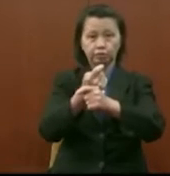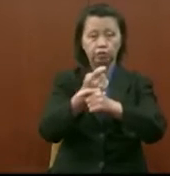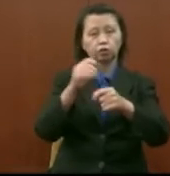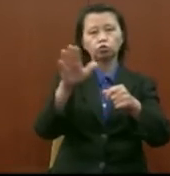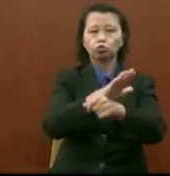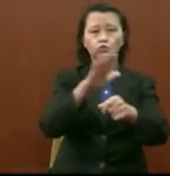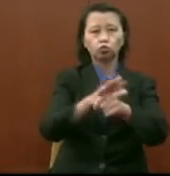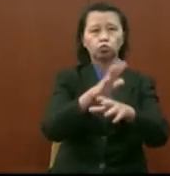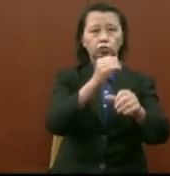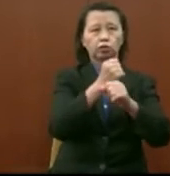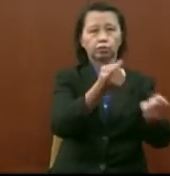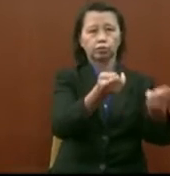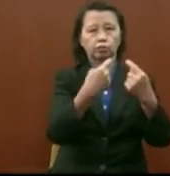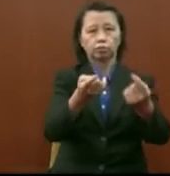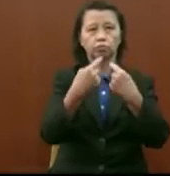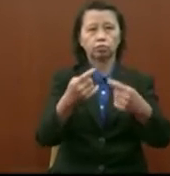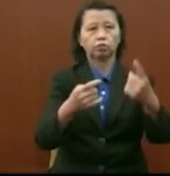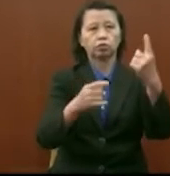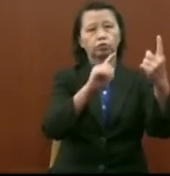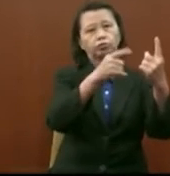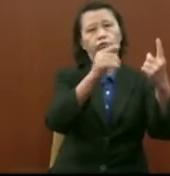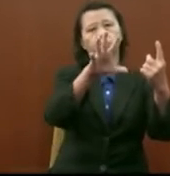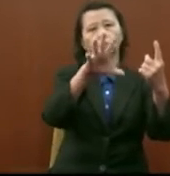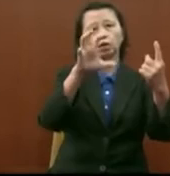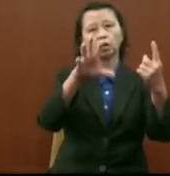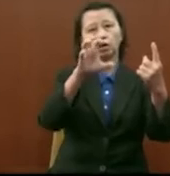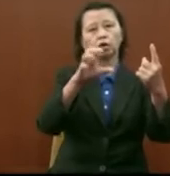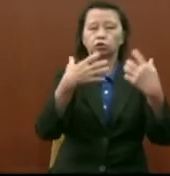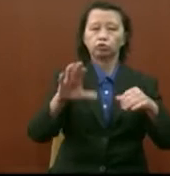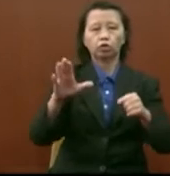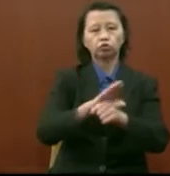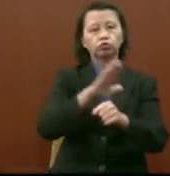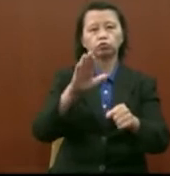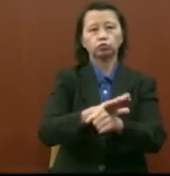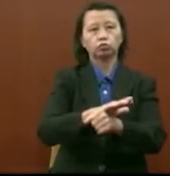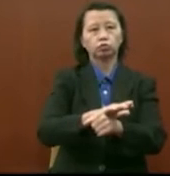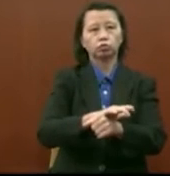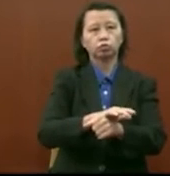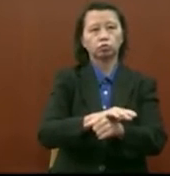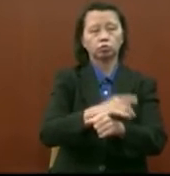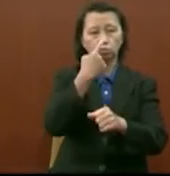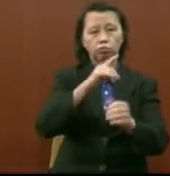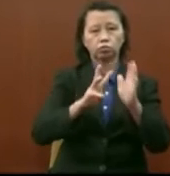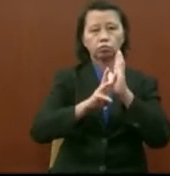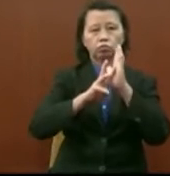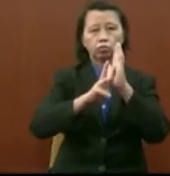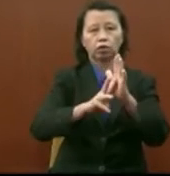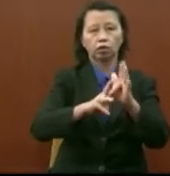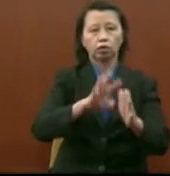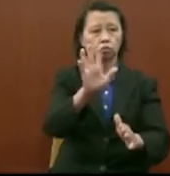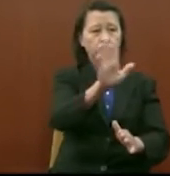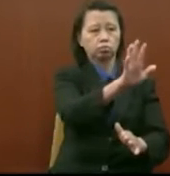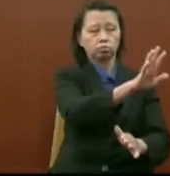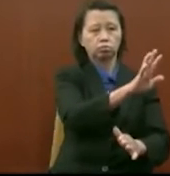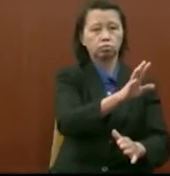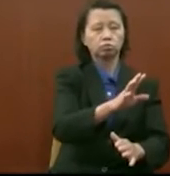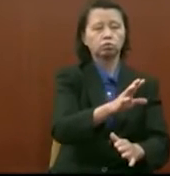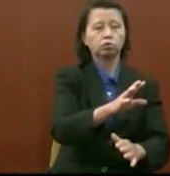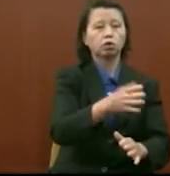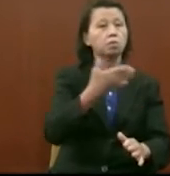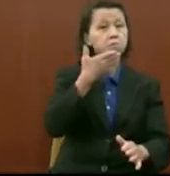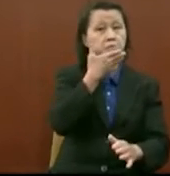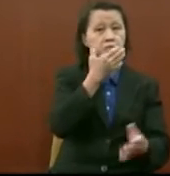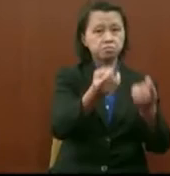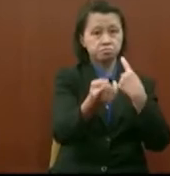cukup kita dapat responden sepanjang 1,500 sudah memadai merepresentkan pandangan-pandangan belia ini dengan syarat